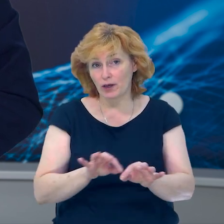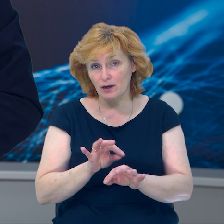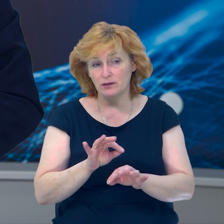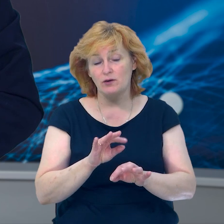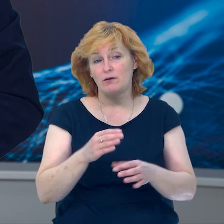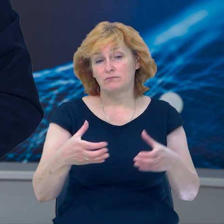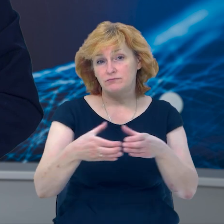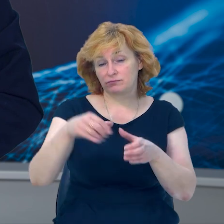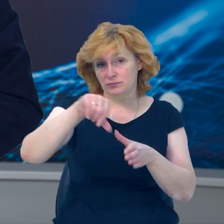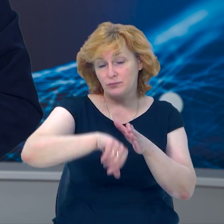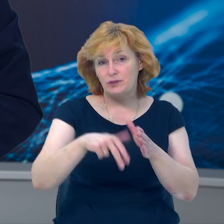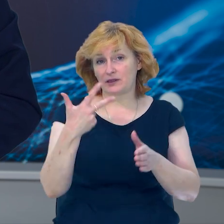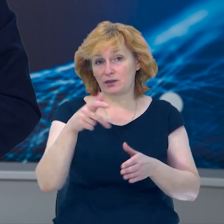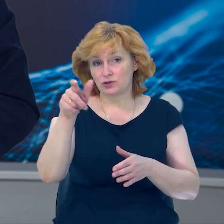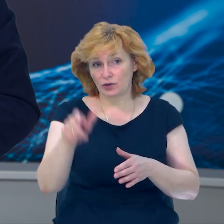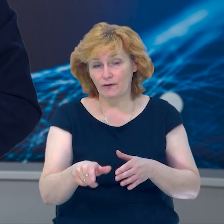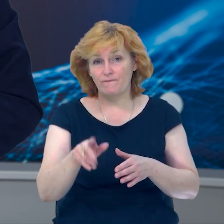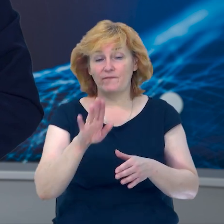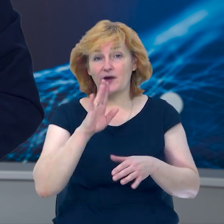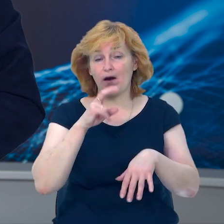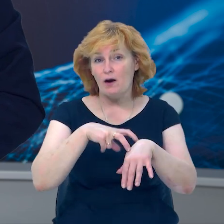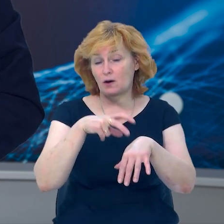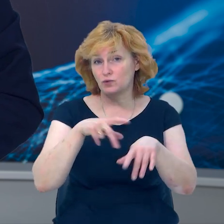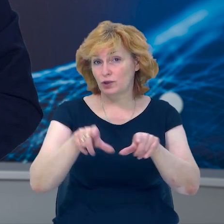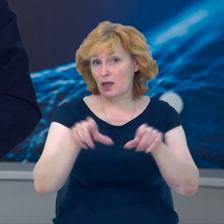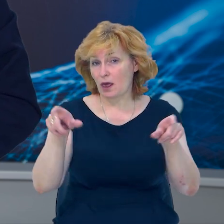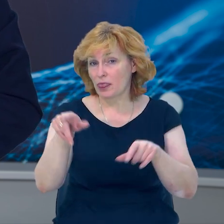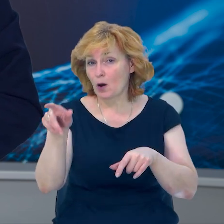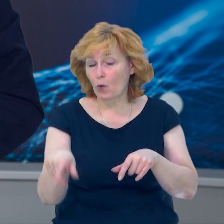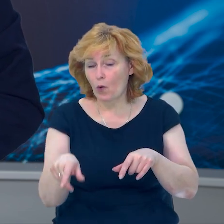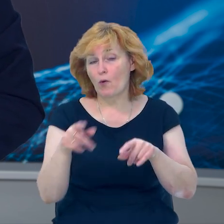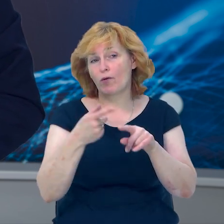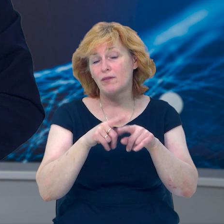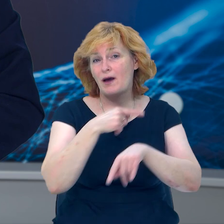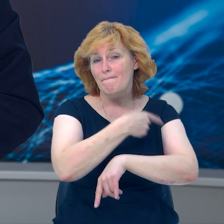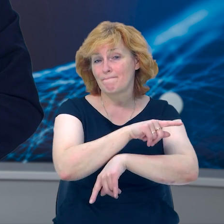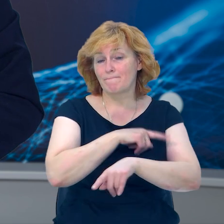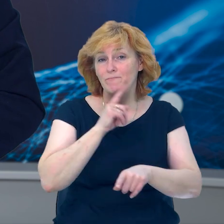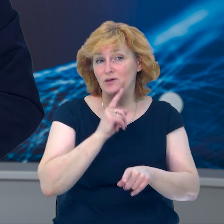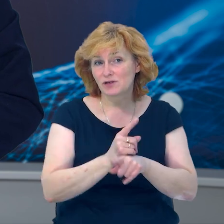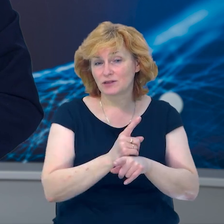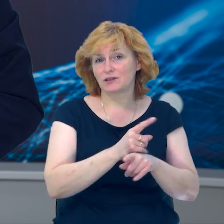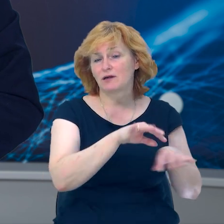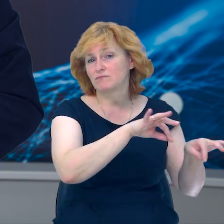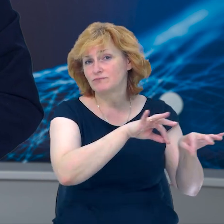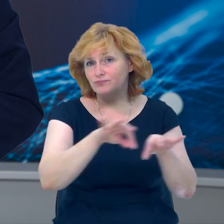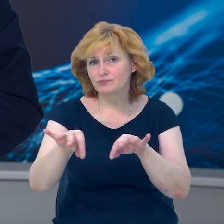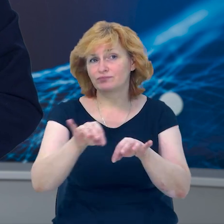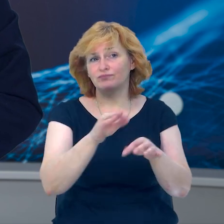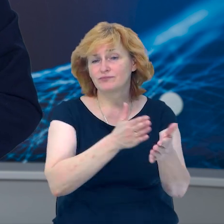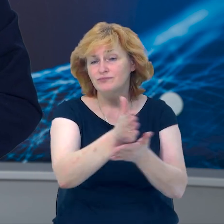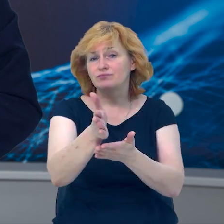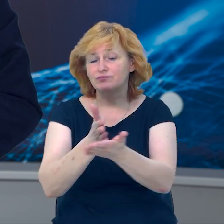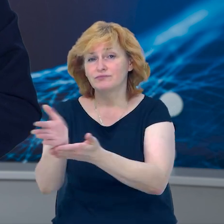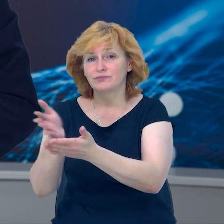трьох людей – лікар, акушер-гінеколог, медсестра та водій – виїжджають у віддалені села на Чернігівщині, беруть із собою обладнання та